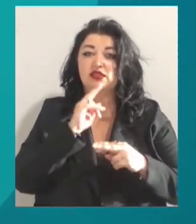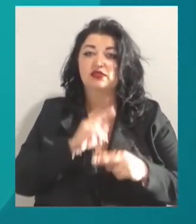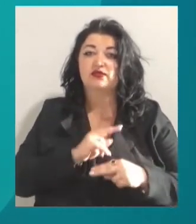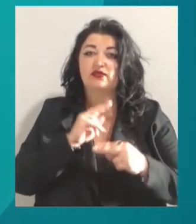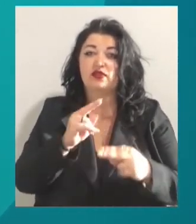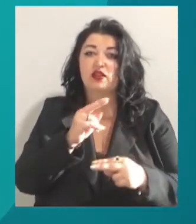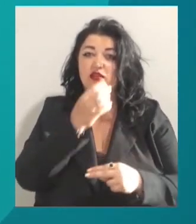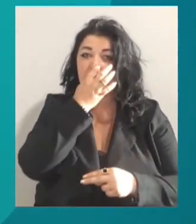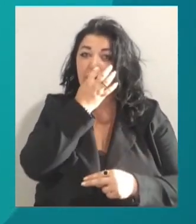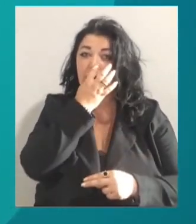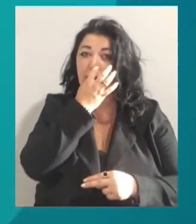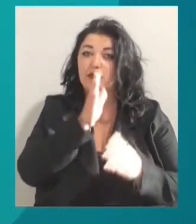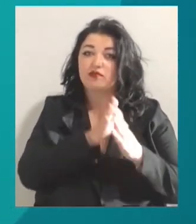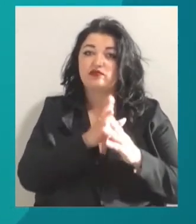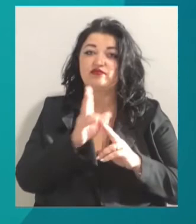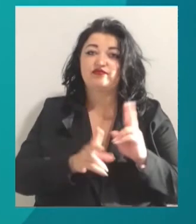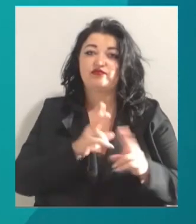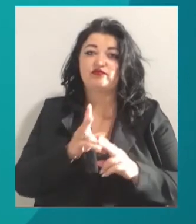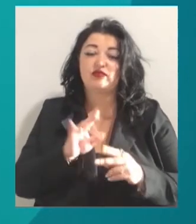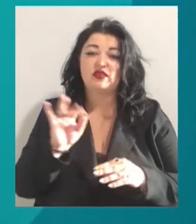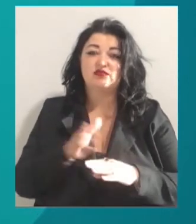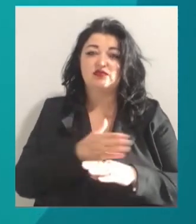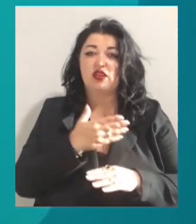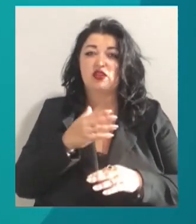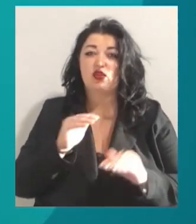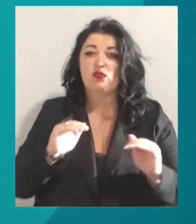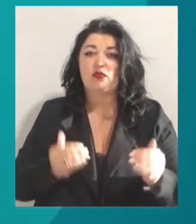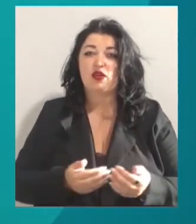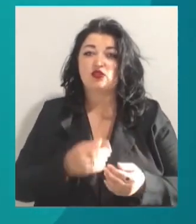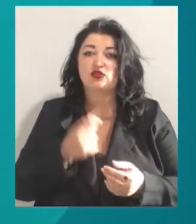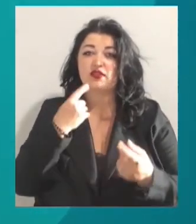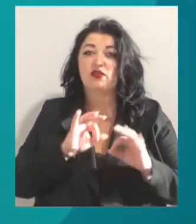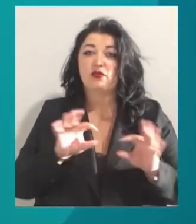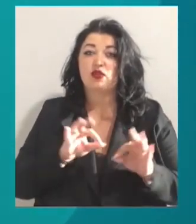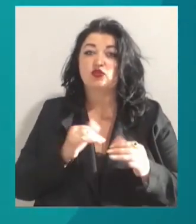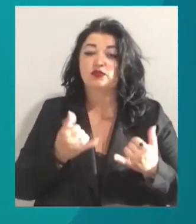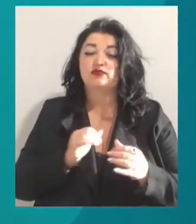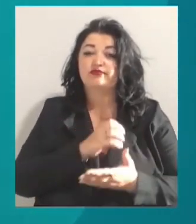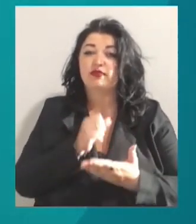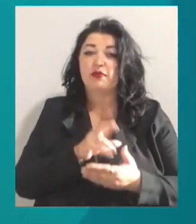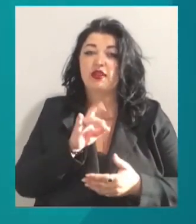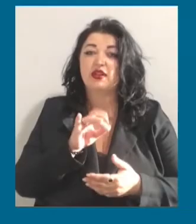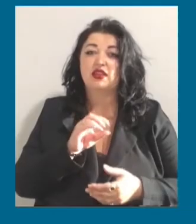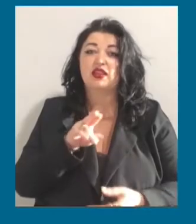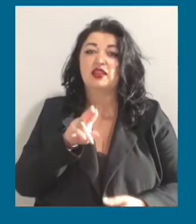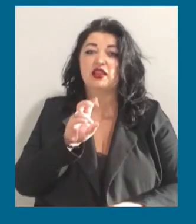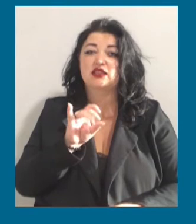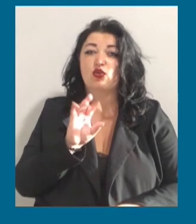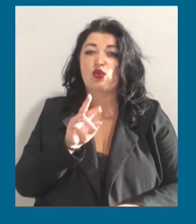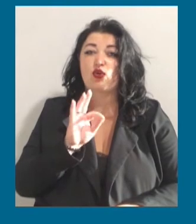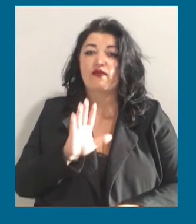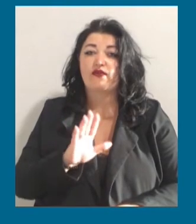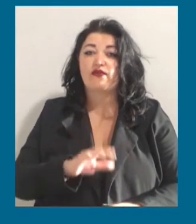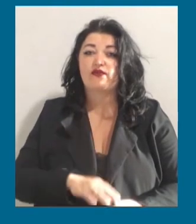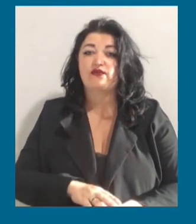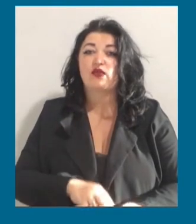просить скасувати цю постанову та зняти обмеження. Цю інформацію Суспільному підтвердив прессекретар Рода Денис Соколов. Одеська обласна